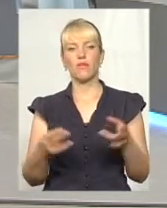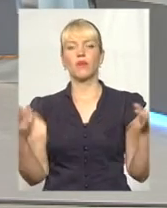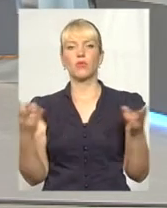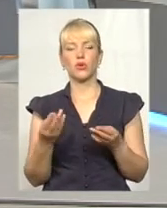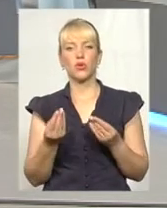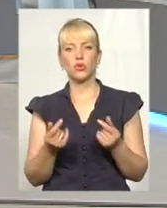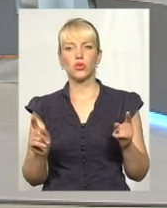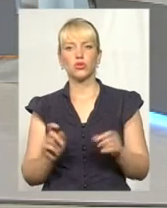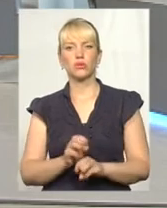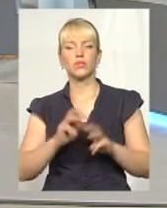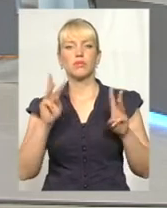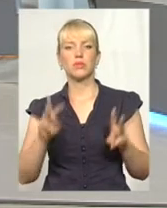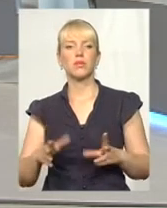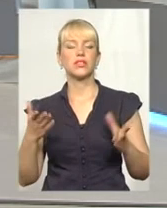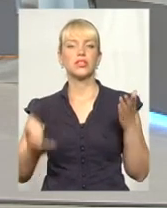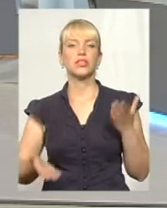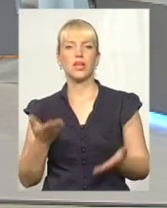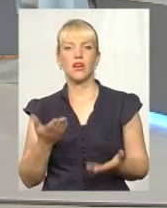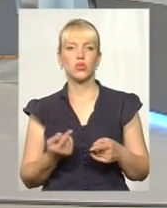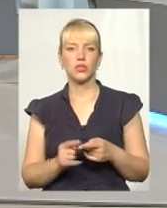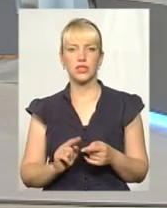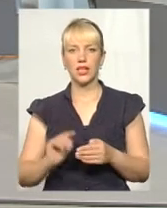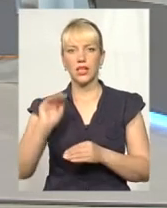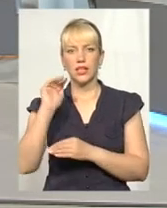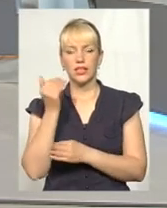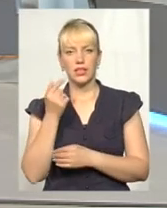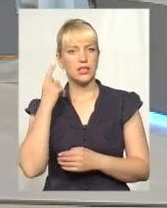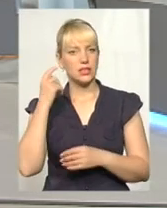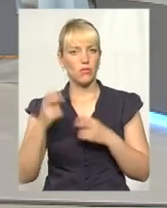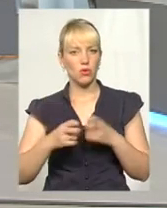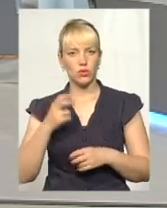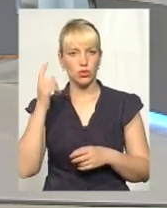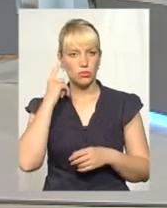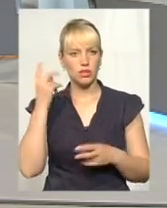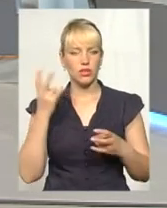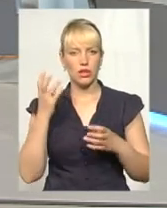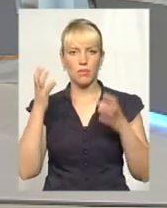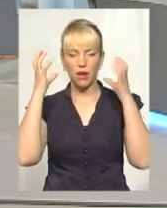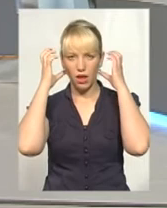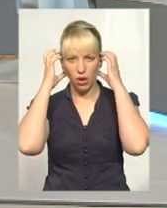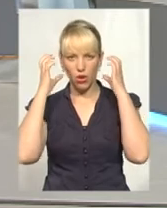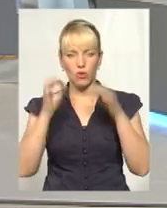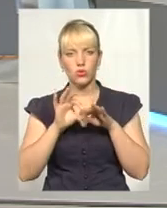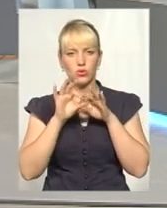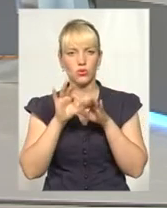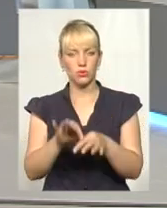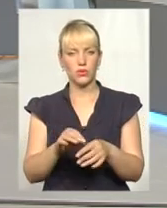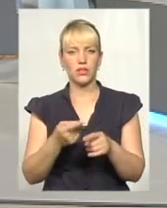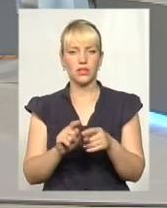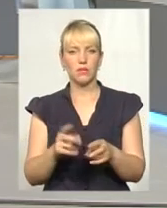забезпечити, наприклад, якщо це дитина з порушеннями слуху, потрібний певний аудіосупровід. На це потрібні засоби.